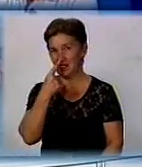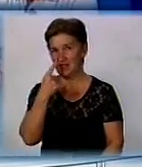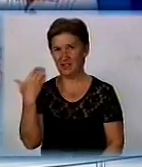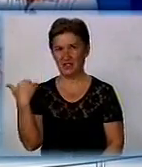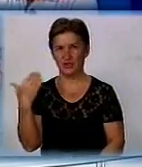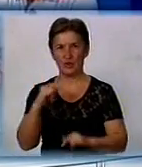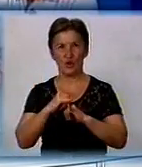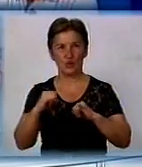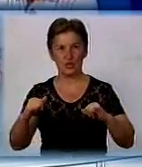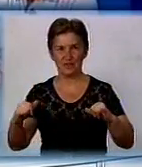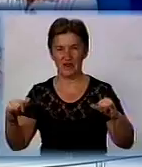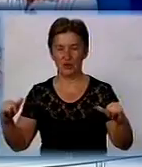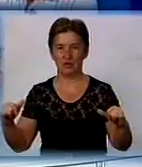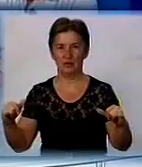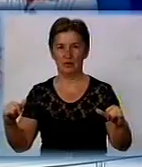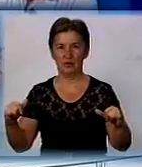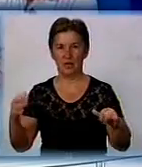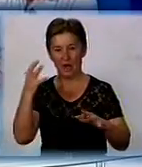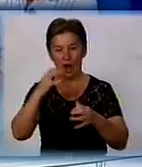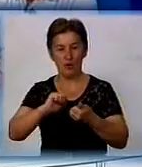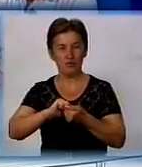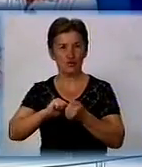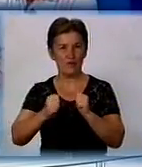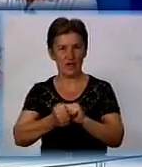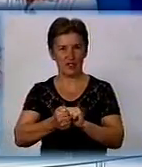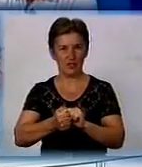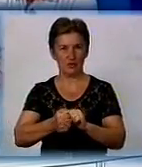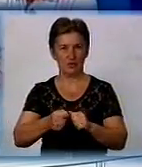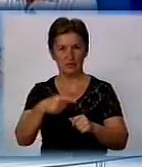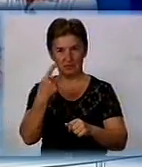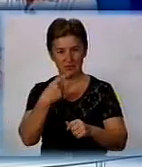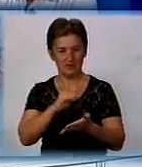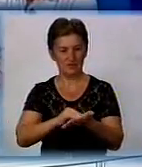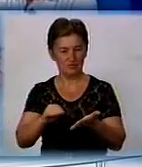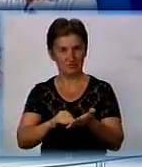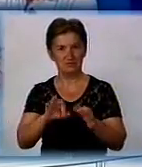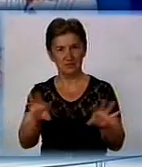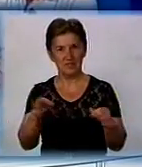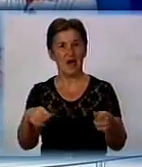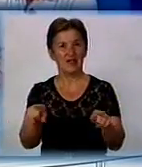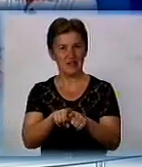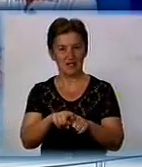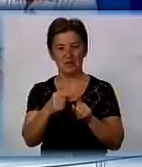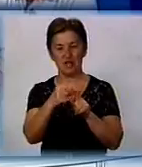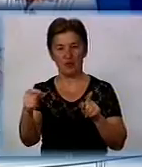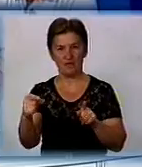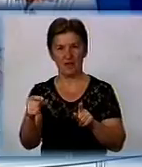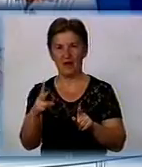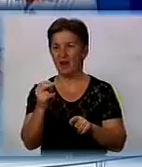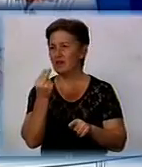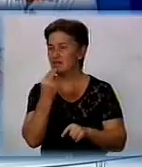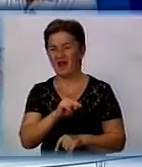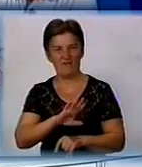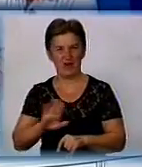розвиток буро-вугільної галузі на Україні у ЗМІ характеризували такими словами. Неефективне